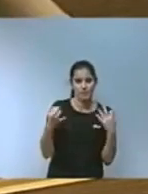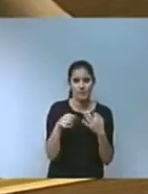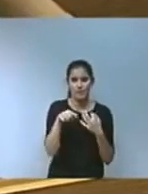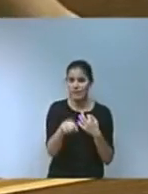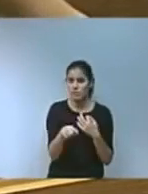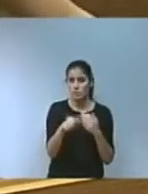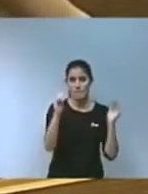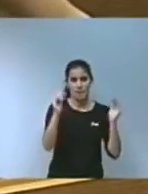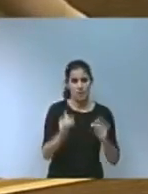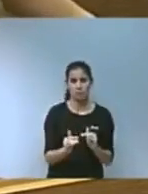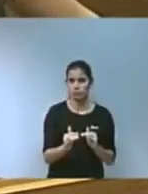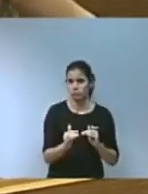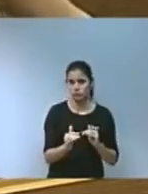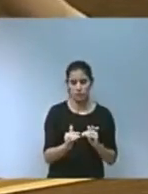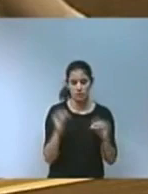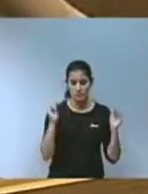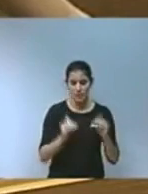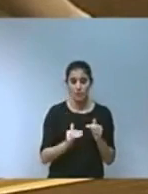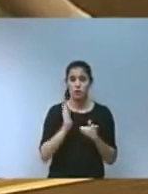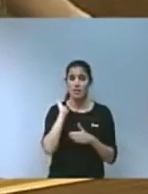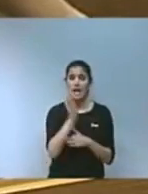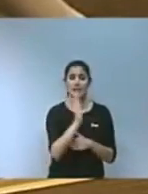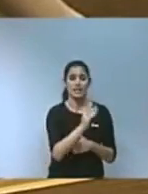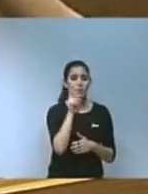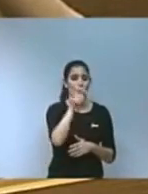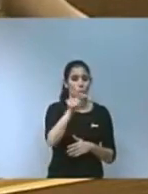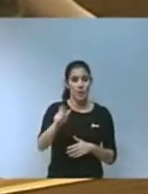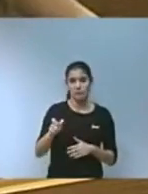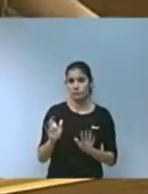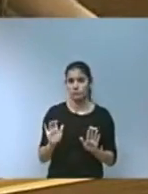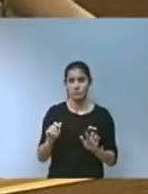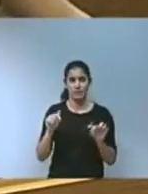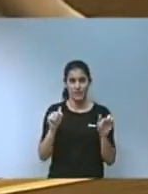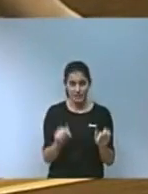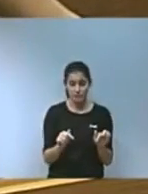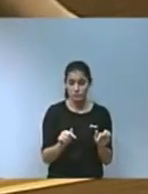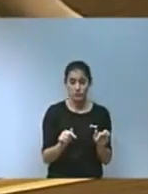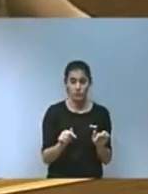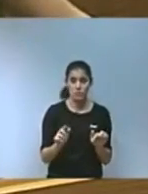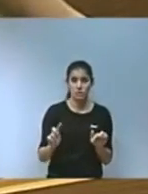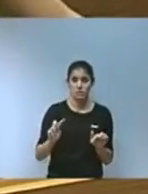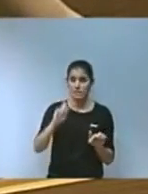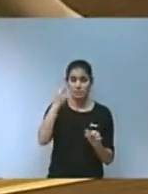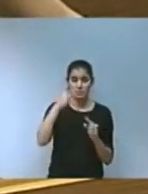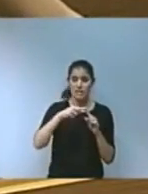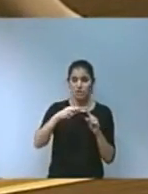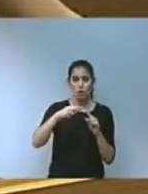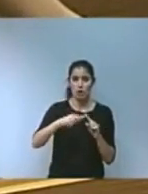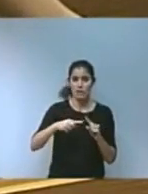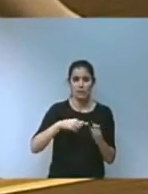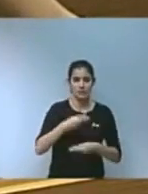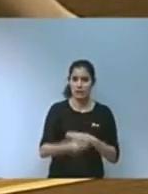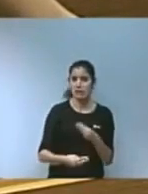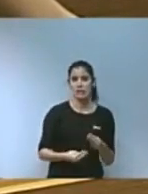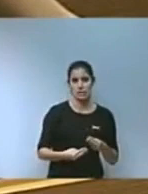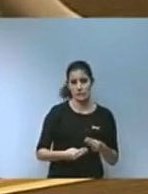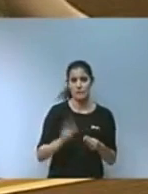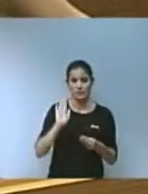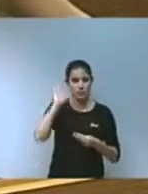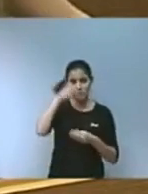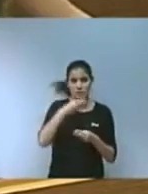perjudicis humans que s'estan generant aquesta va ser una de les primeres ordres que vam emprendre a la conselleria